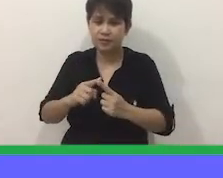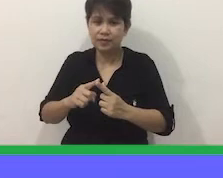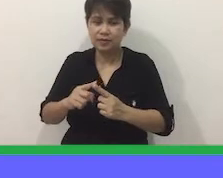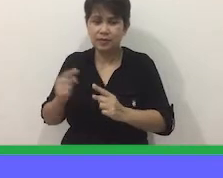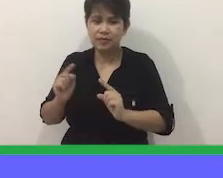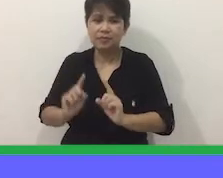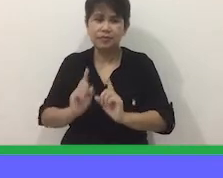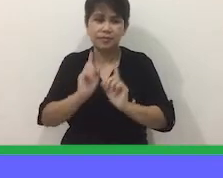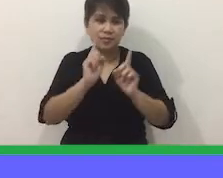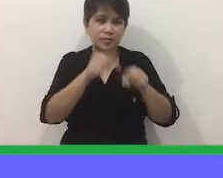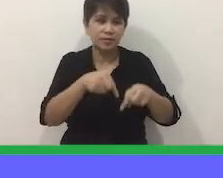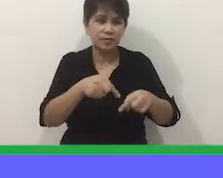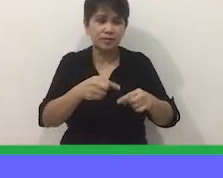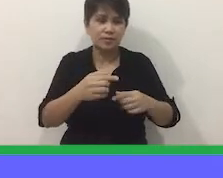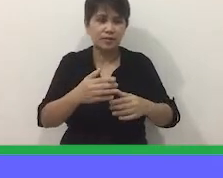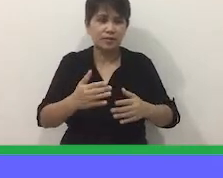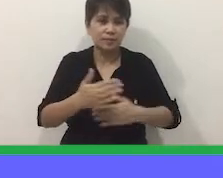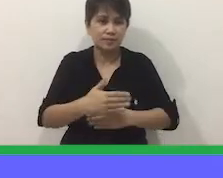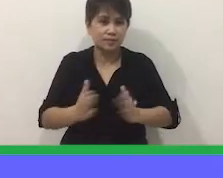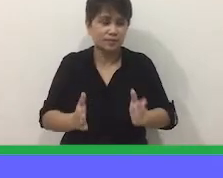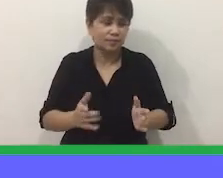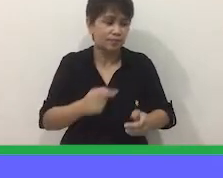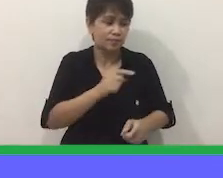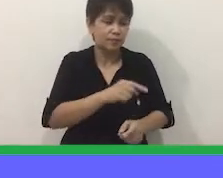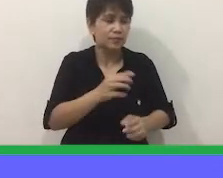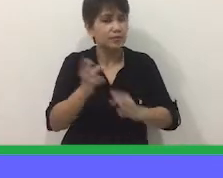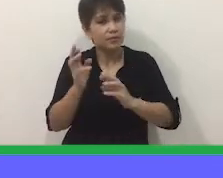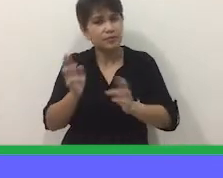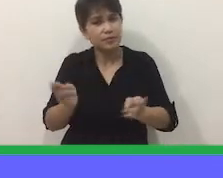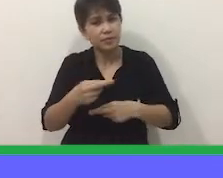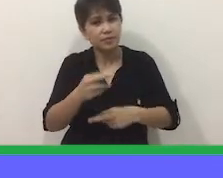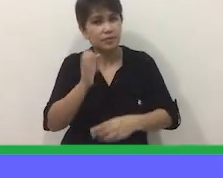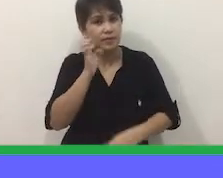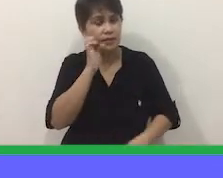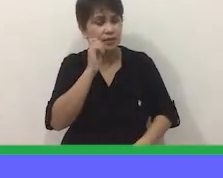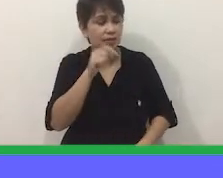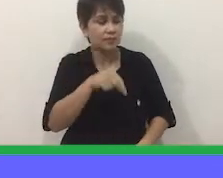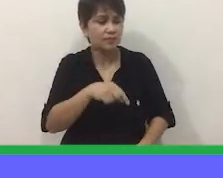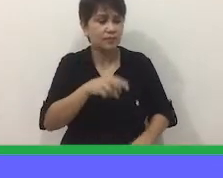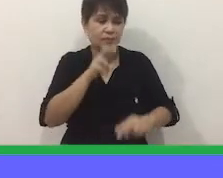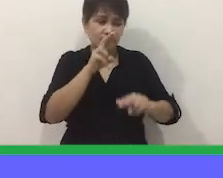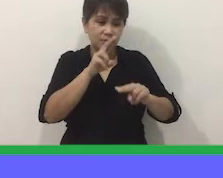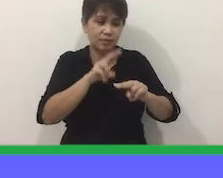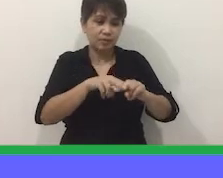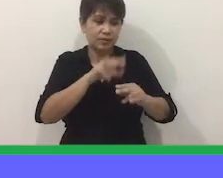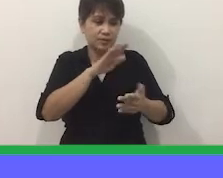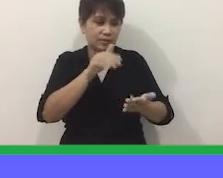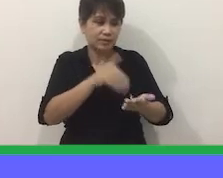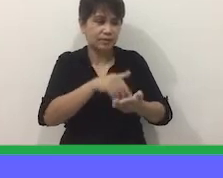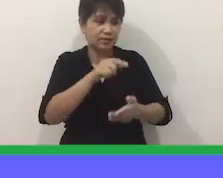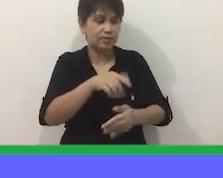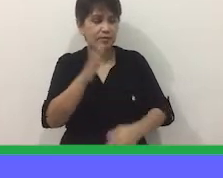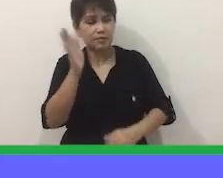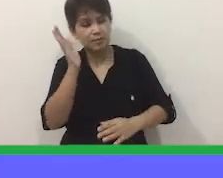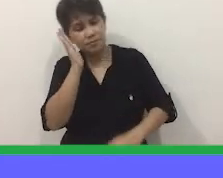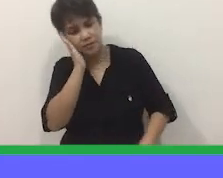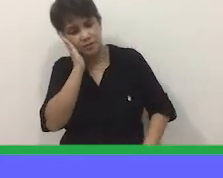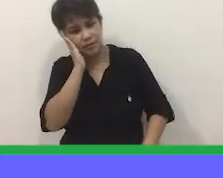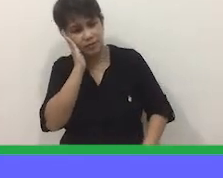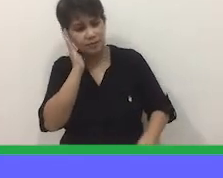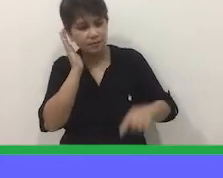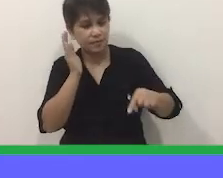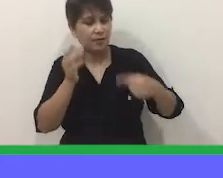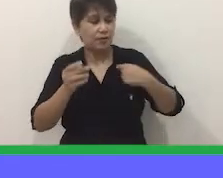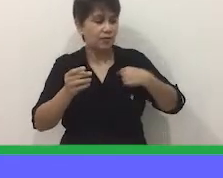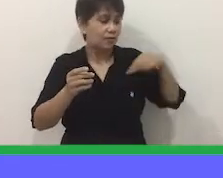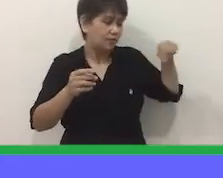Sumunod Ay Binisita Nila Ang Silid Ni Ella Umupo Ka Sa Gitna Ng Iyong Kama Anak At